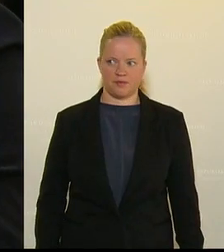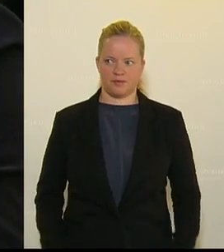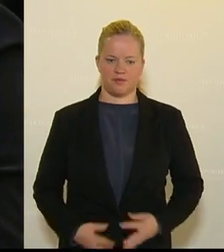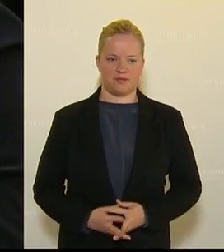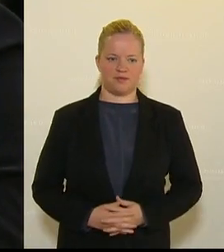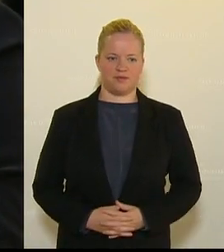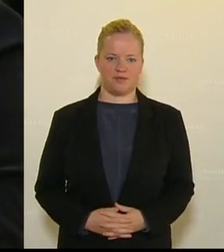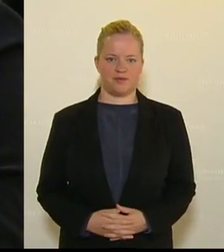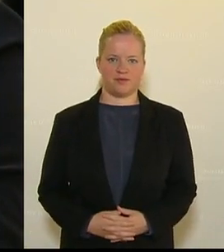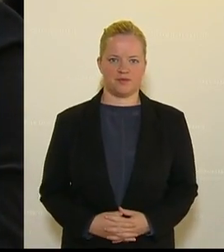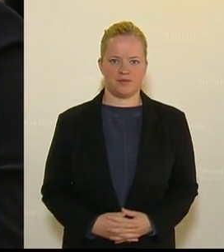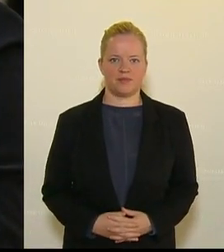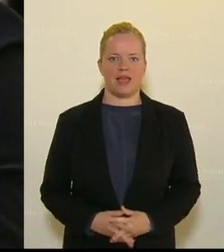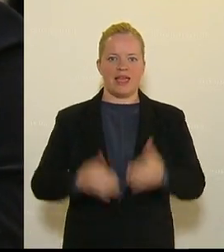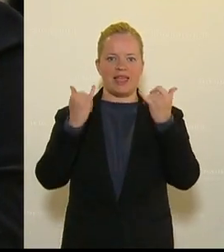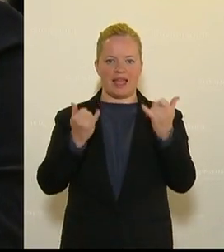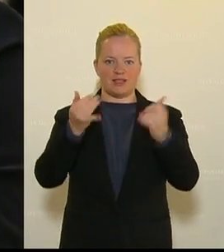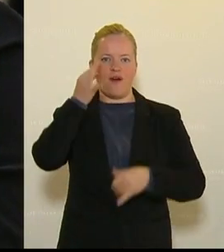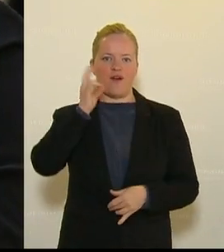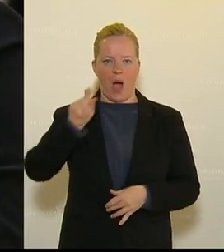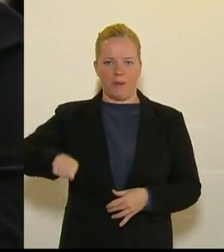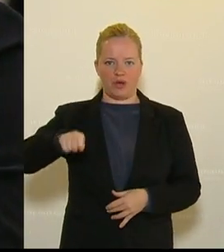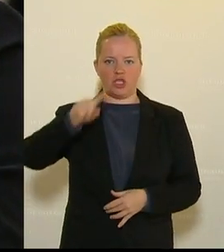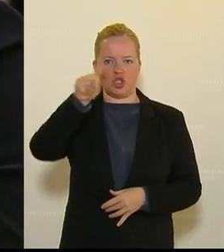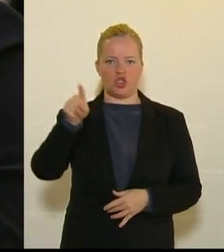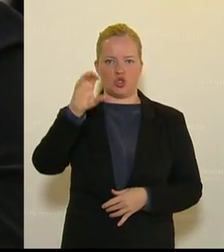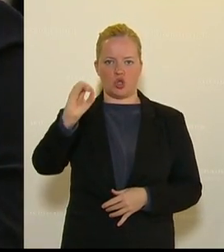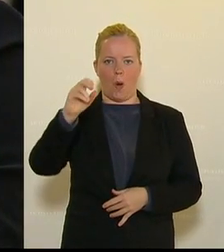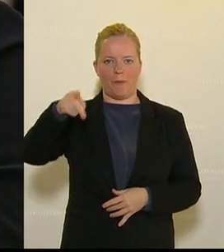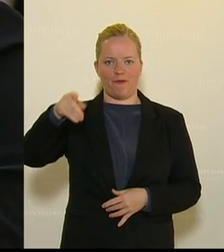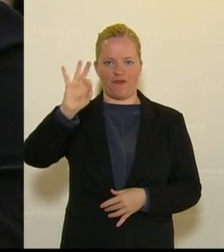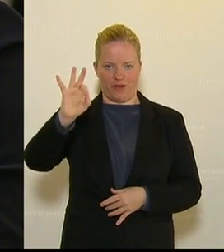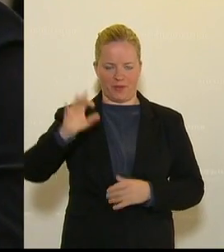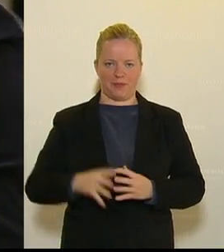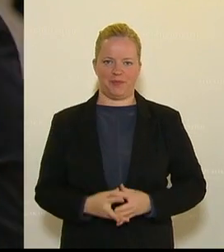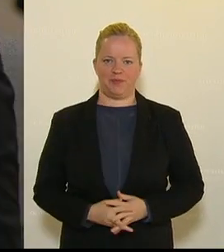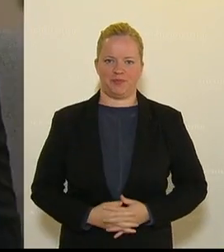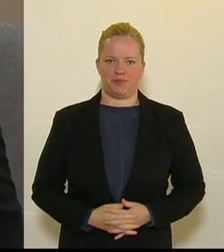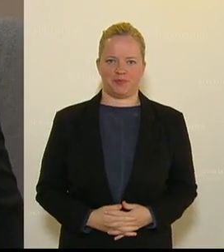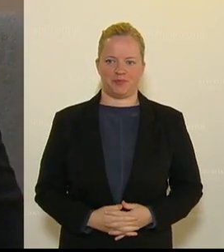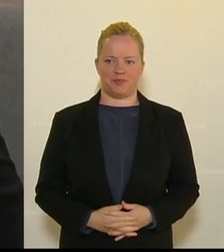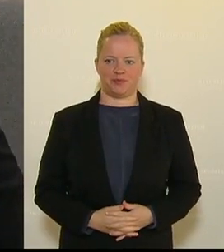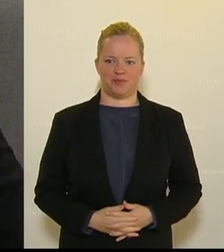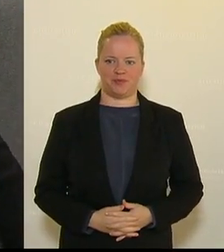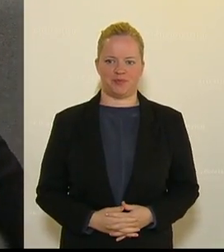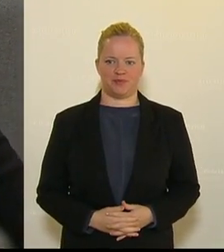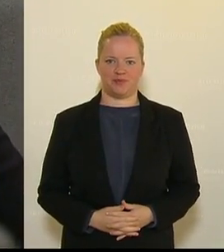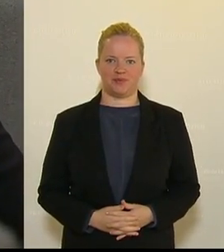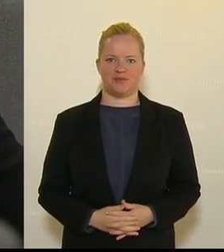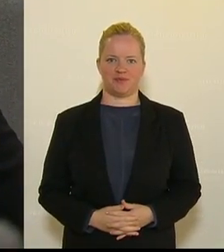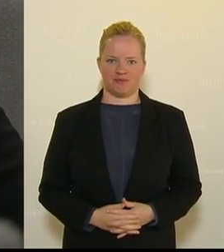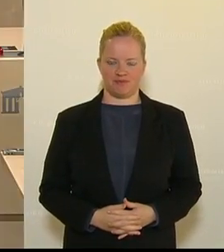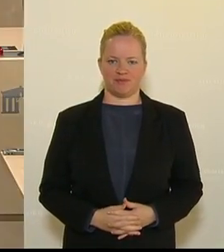Zu Wort gemeldet ist der Abgeordnete Zopf. Bettina Zopf ist Gewerkschafterin und Bezirksbäuerin